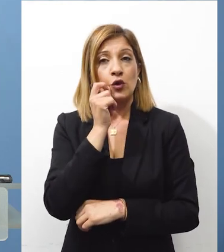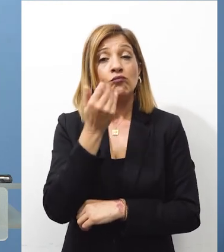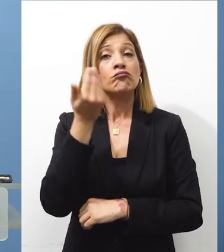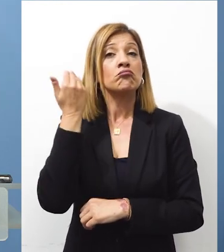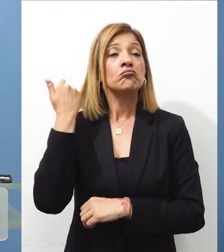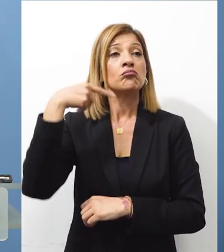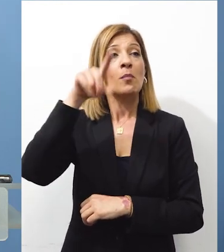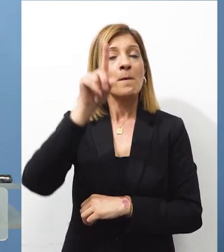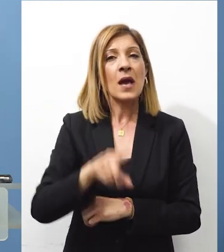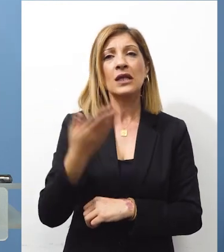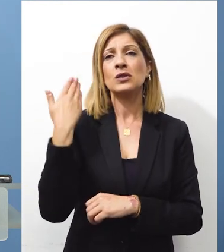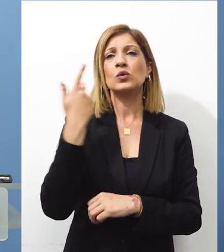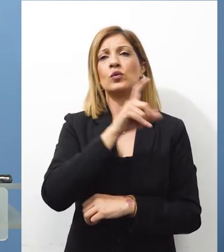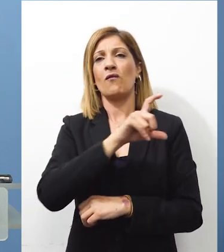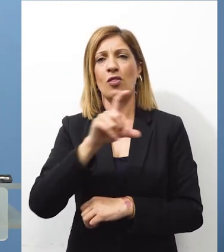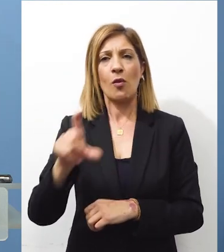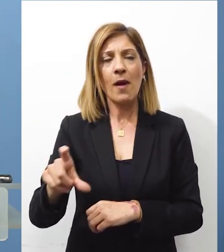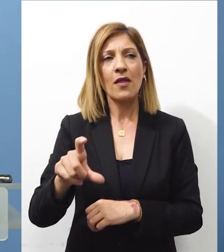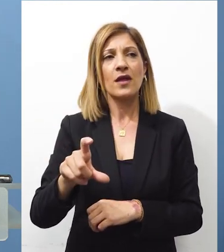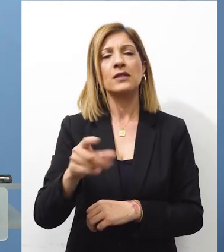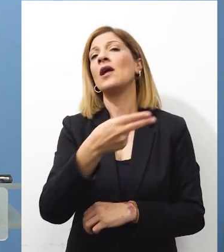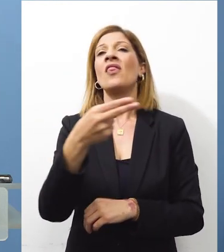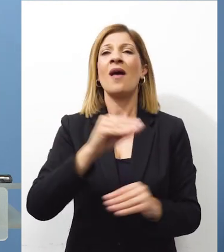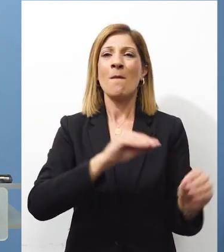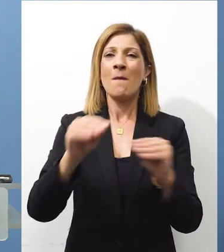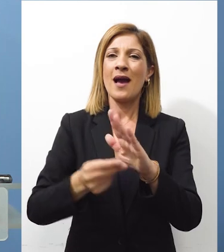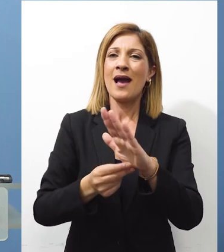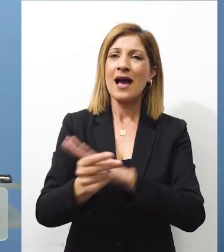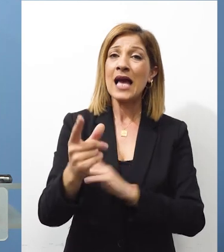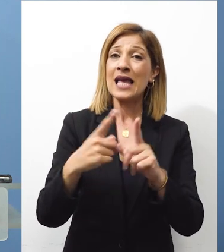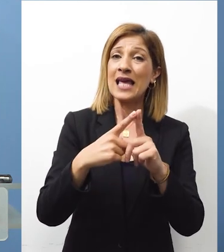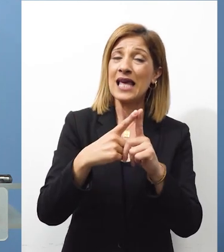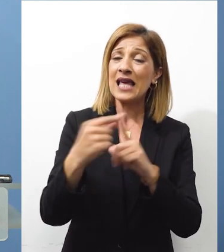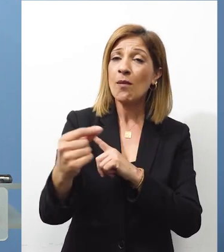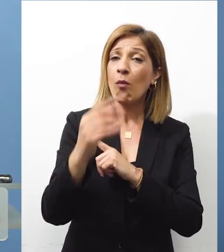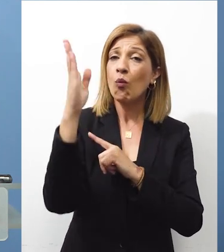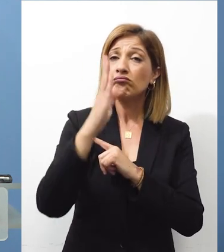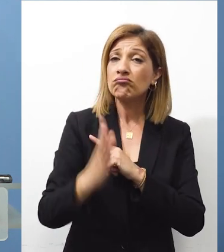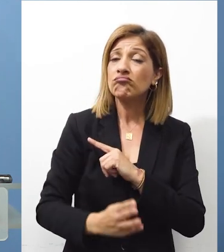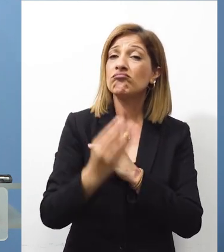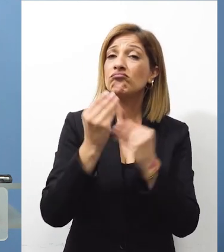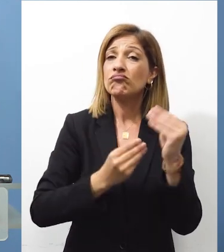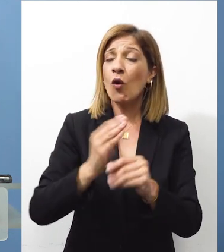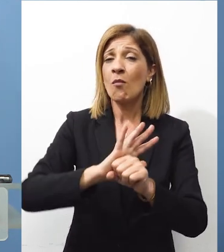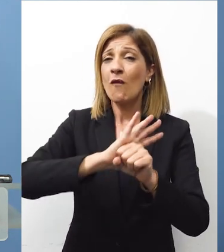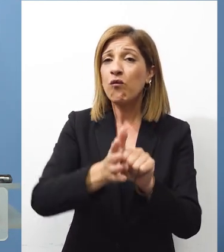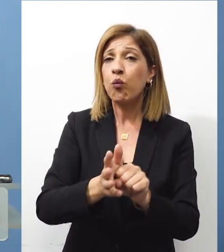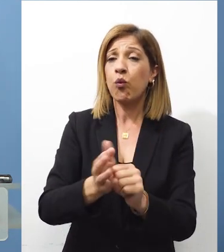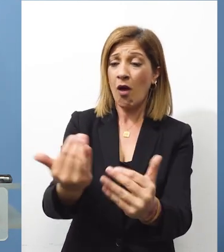προηγούμενες μέρες και εβδομάδες ελέγχθηκε ότι όσον αφροδομένο αστευτικό, η Κύπρος αντιμετωπίζει κρίση. Είναι κραυγή